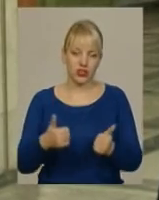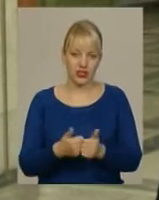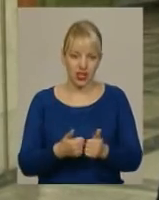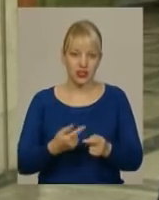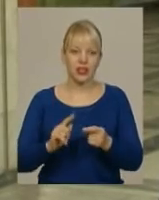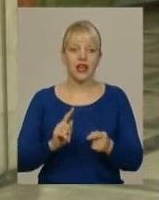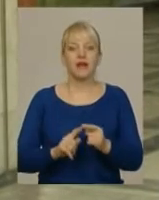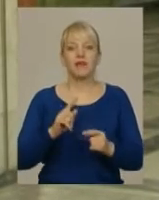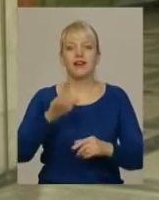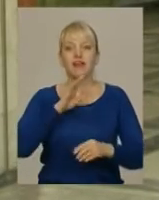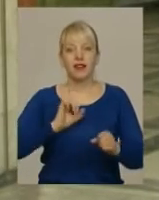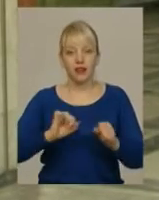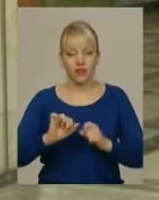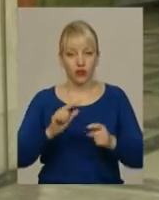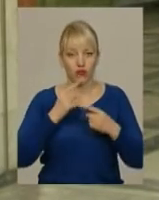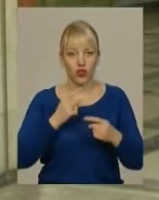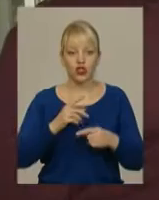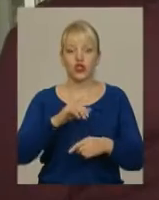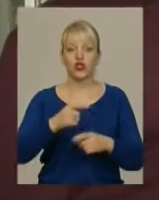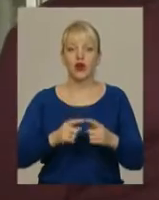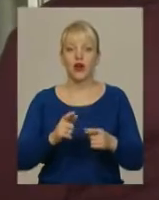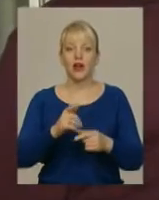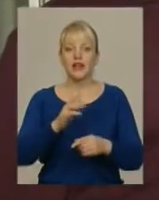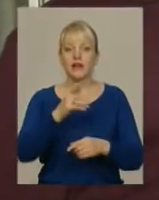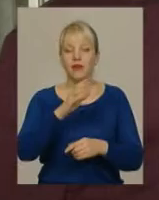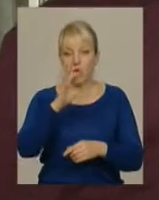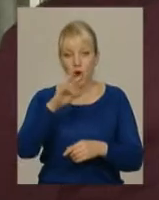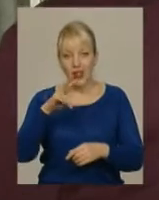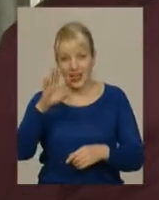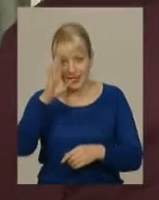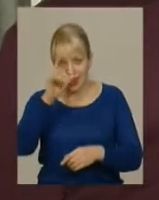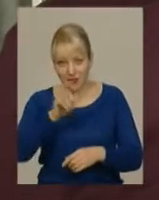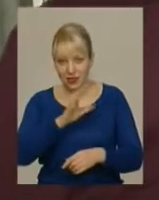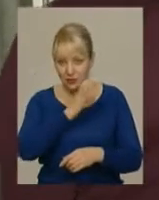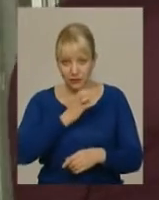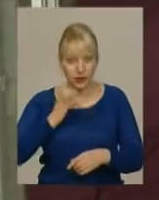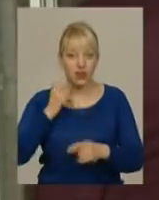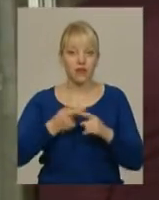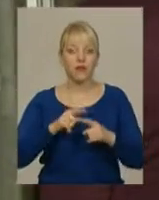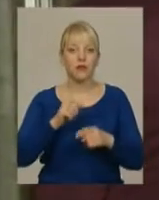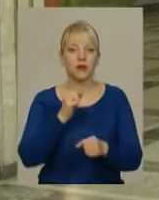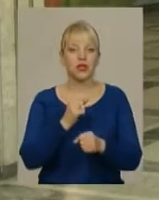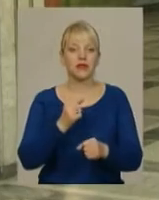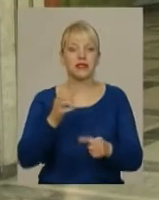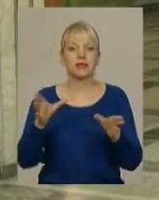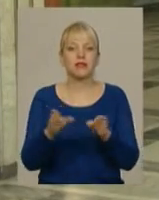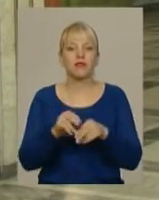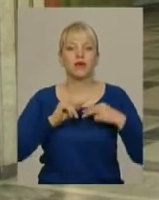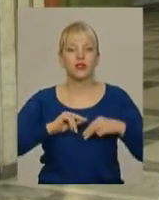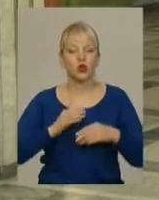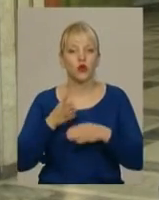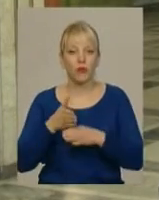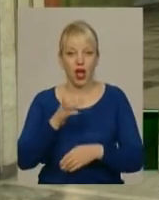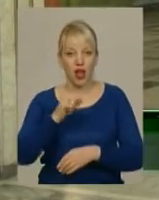зазначає, Олександр тривалий час співпрацює з ними, сприяючи армійцям. Зараз допомога знадобилася його родині. Зараз в